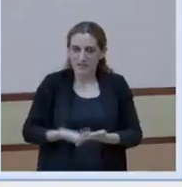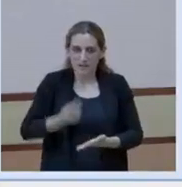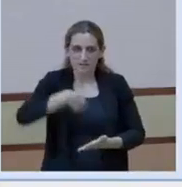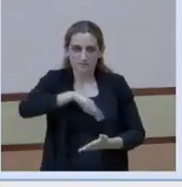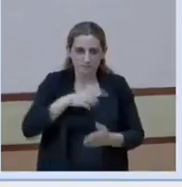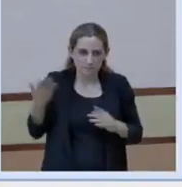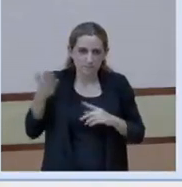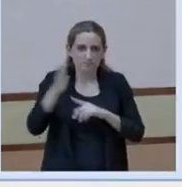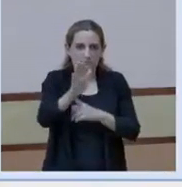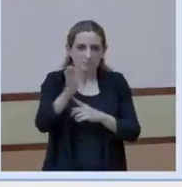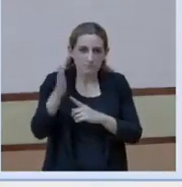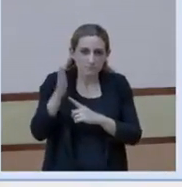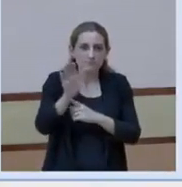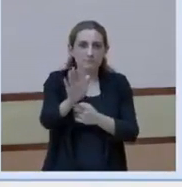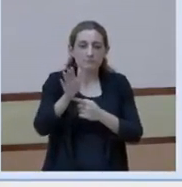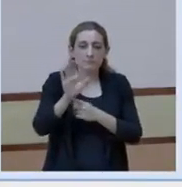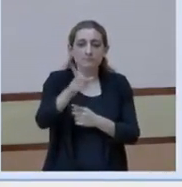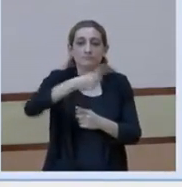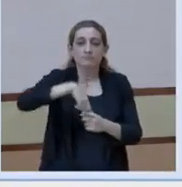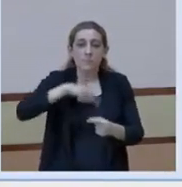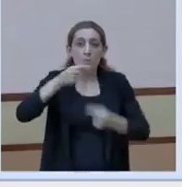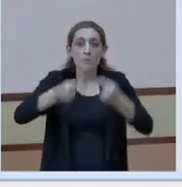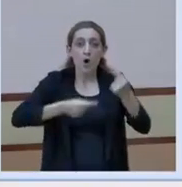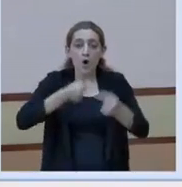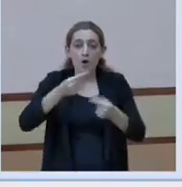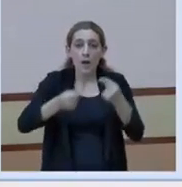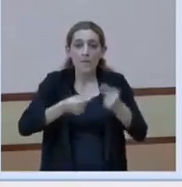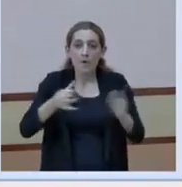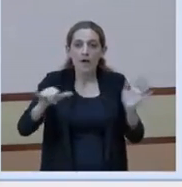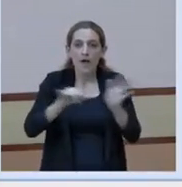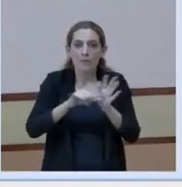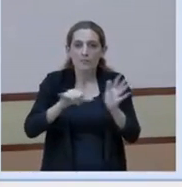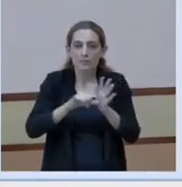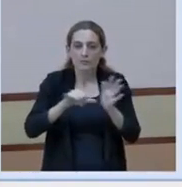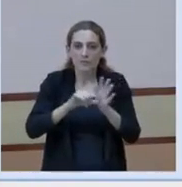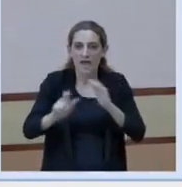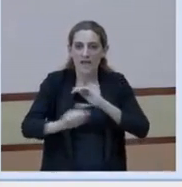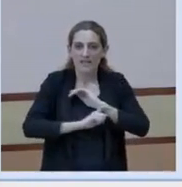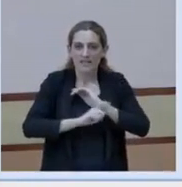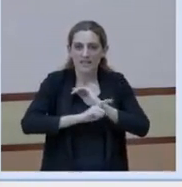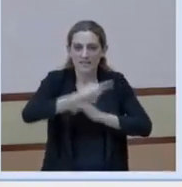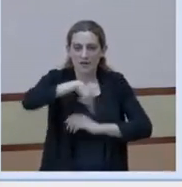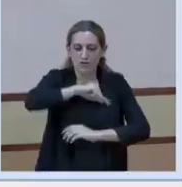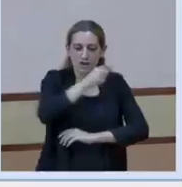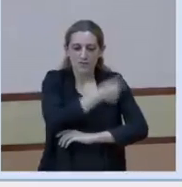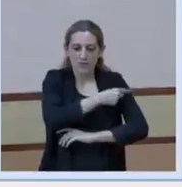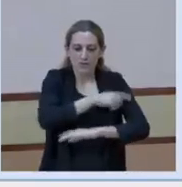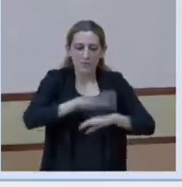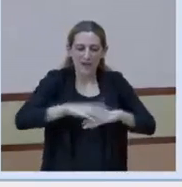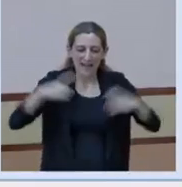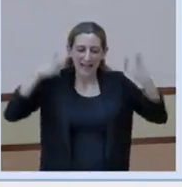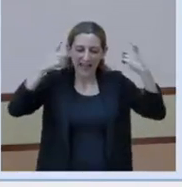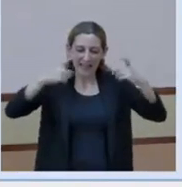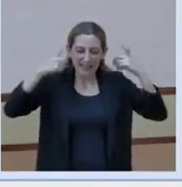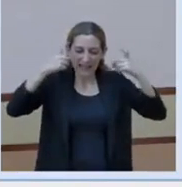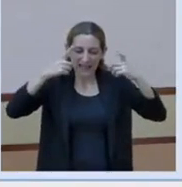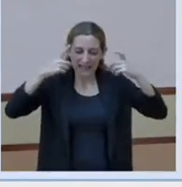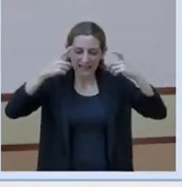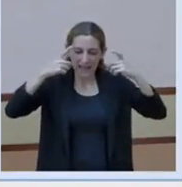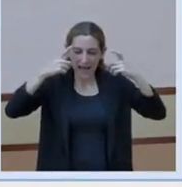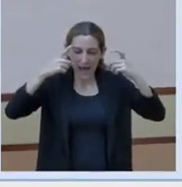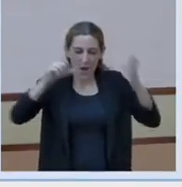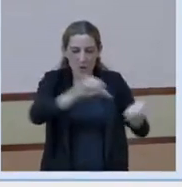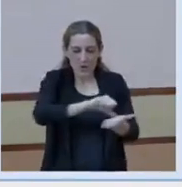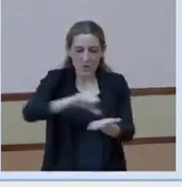estem aproximant-nos a la nostra estratègia de vacunació a cobrir al màxim la